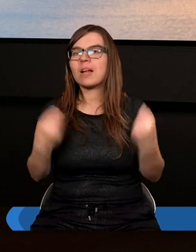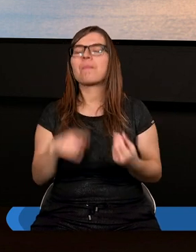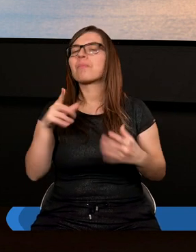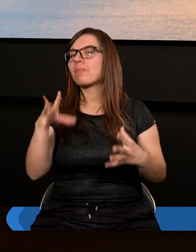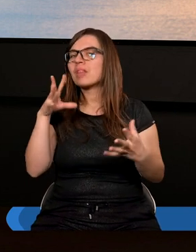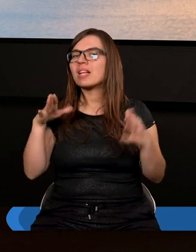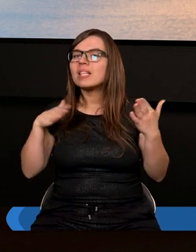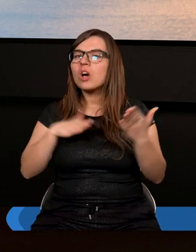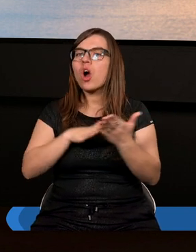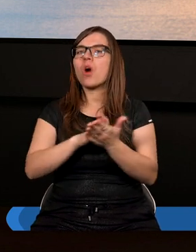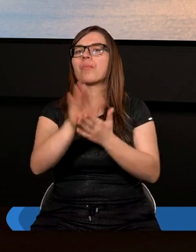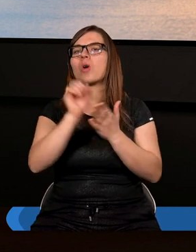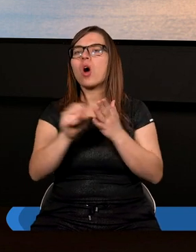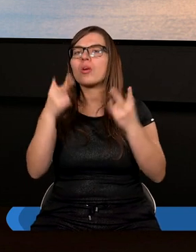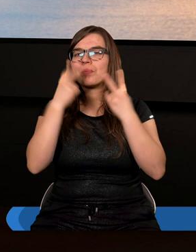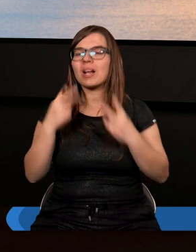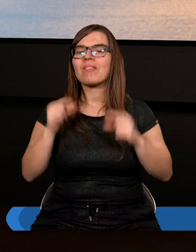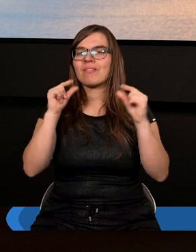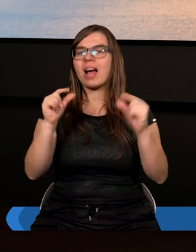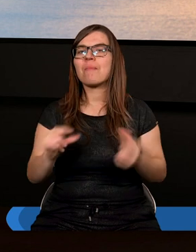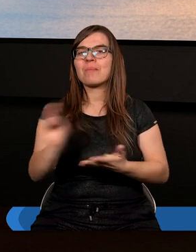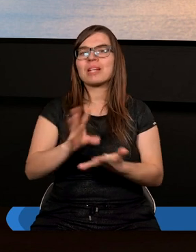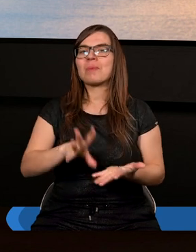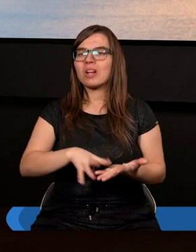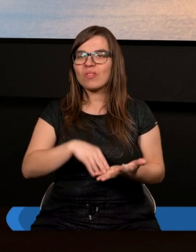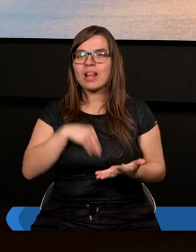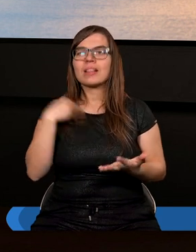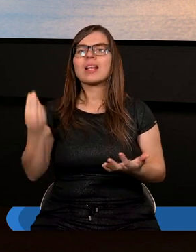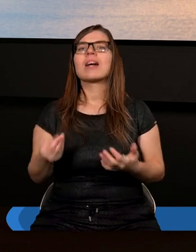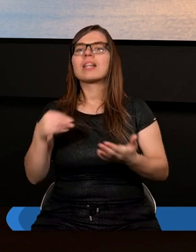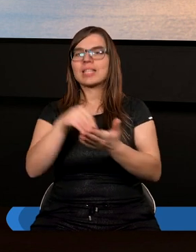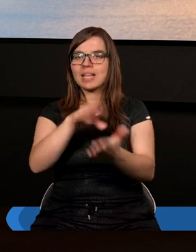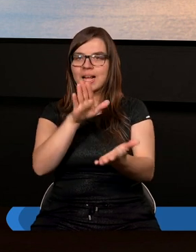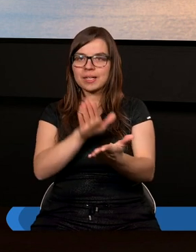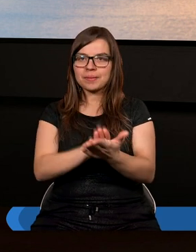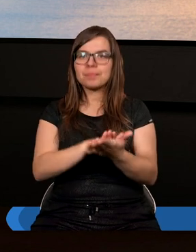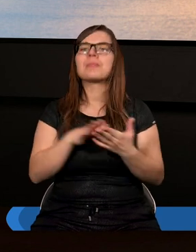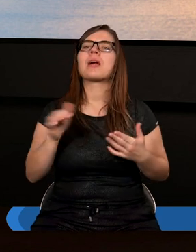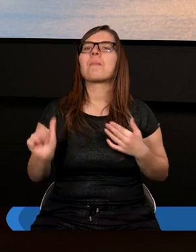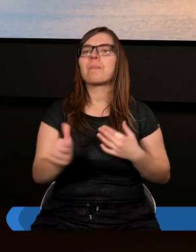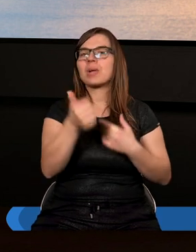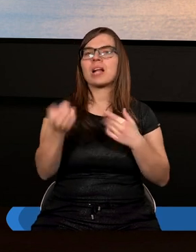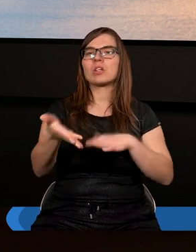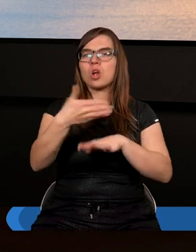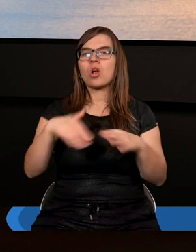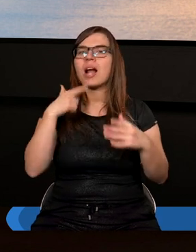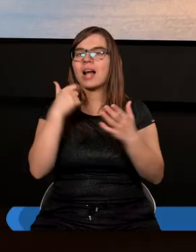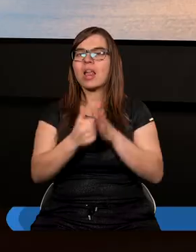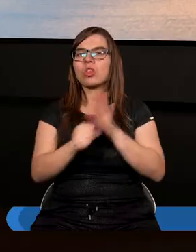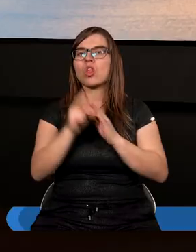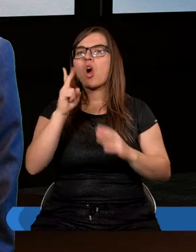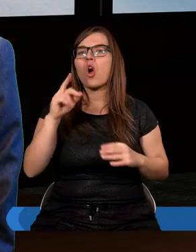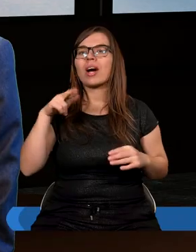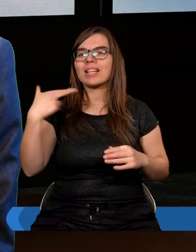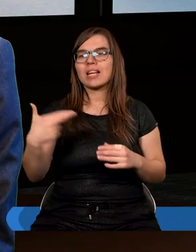Rozpocznijmy od przeczytania fragmentu Pisma Świętego, zapisanego w pierwszym rozdziale listu do Kolosan.